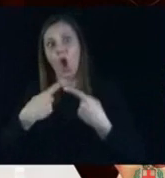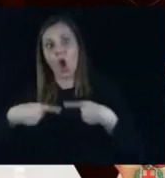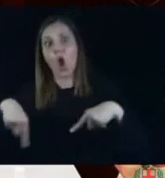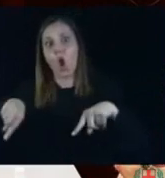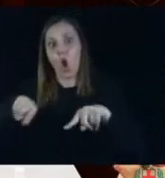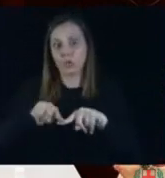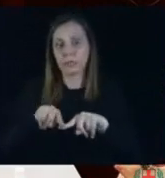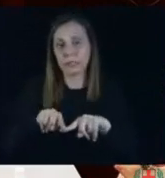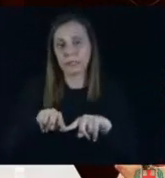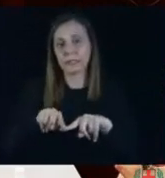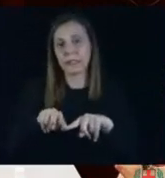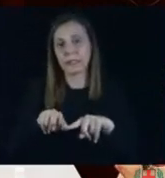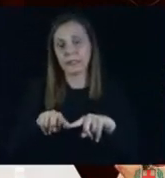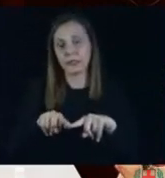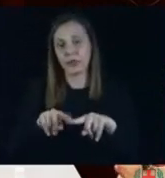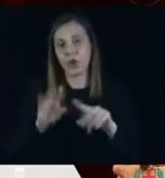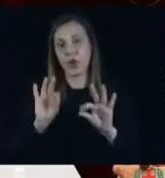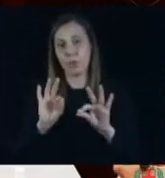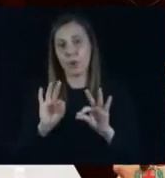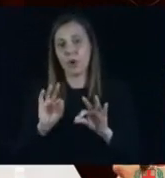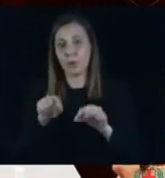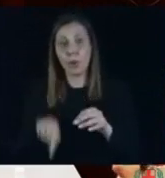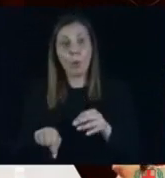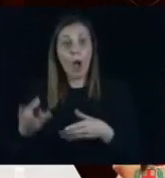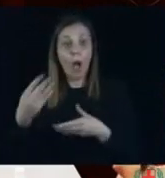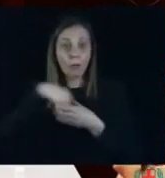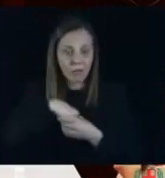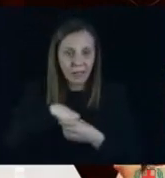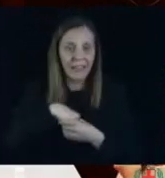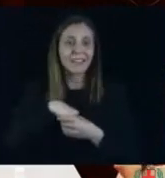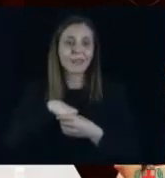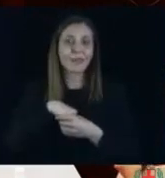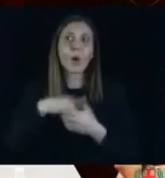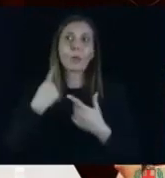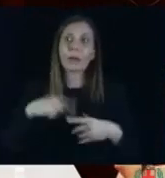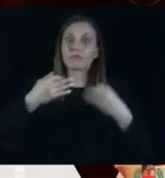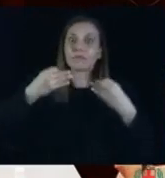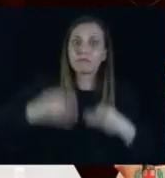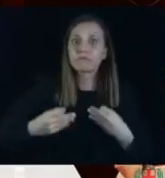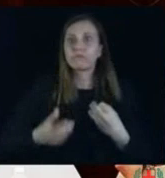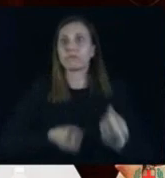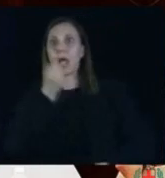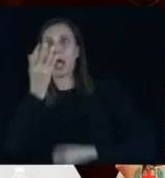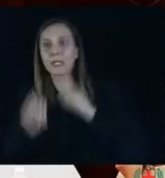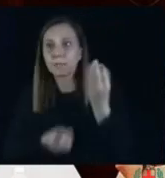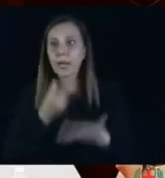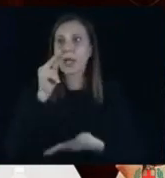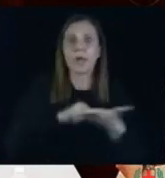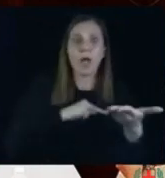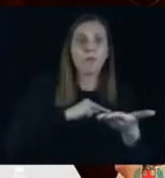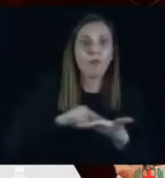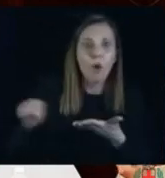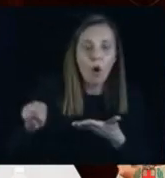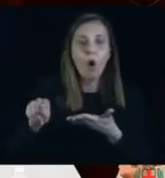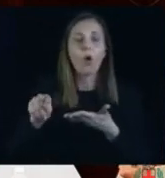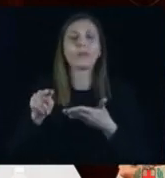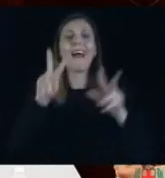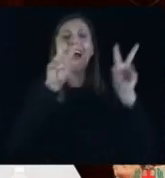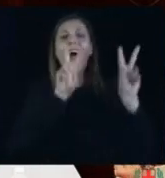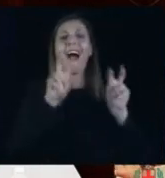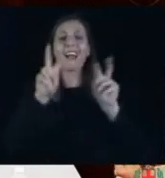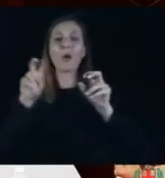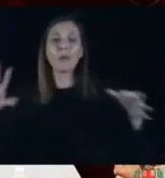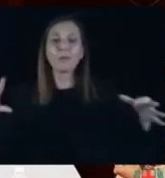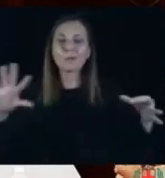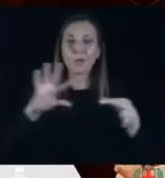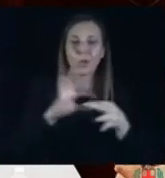all'interno di questa aula consigliare per decidere, per poter esprimersi, per poter votare su quei temi che riguardano,